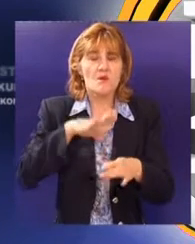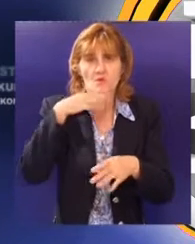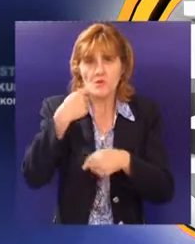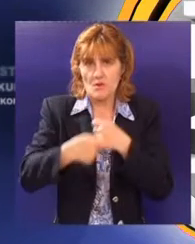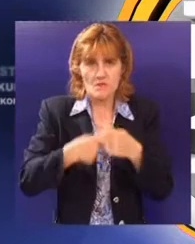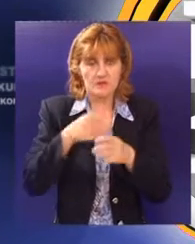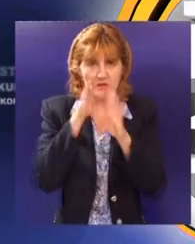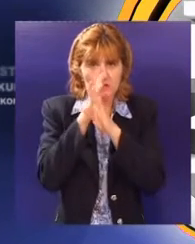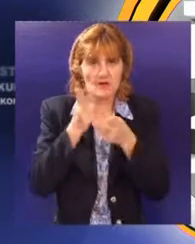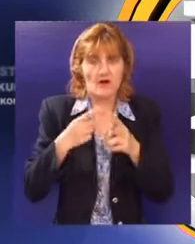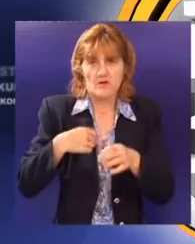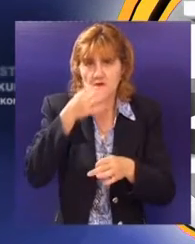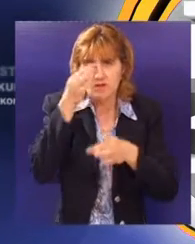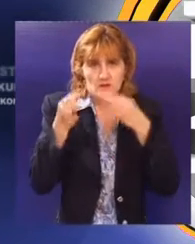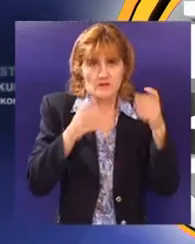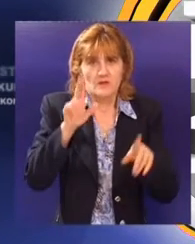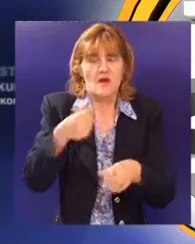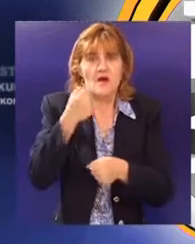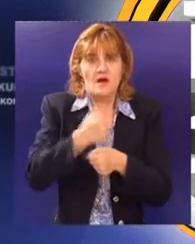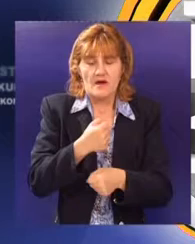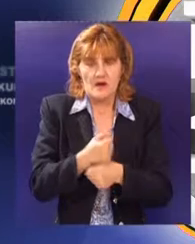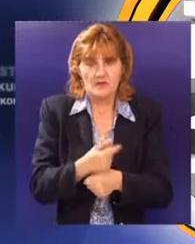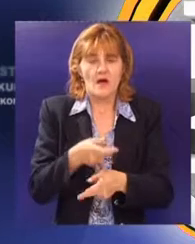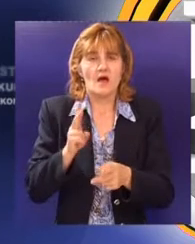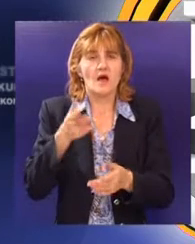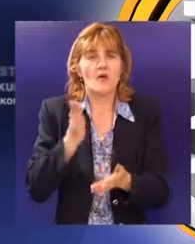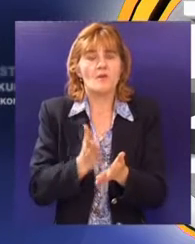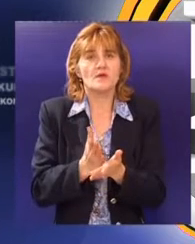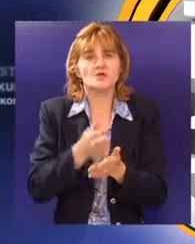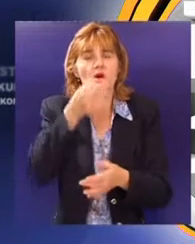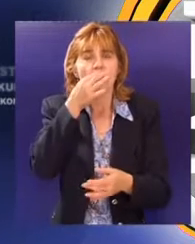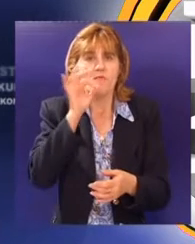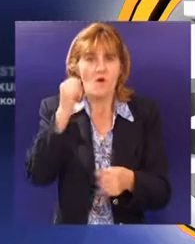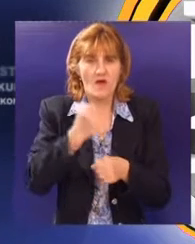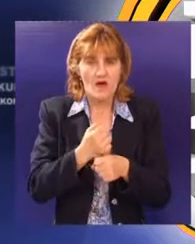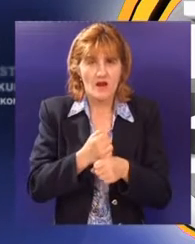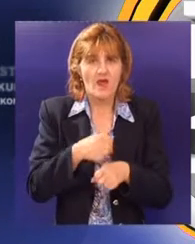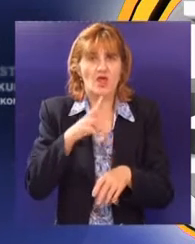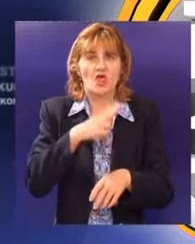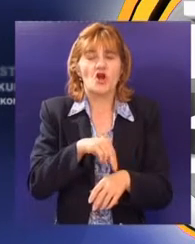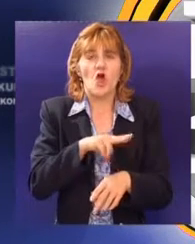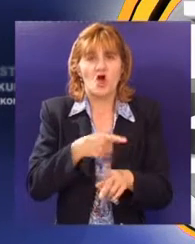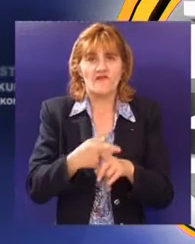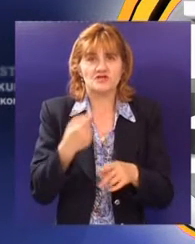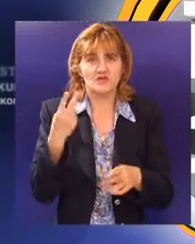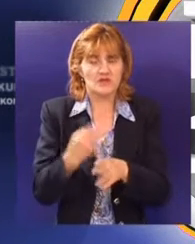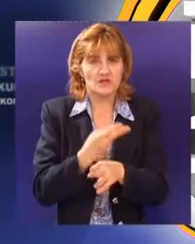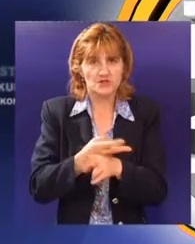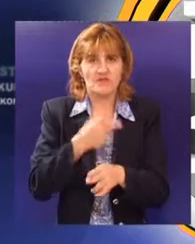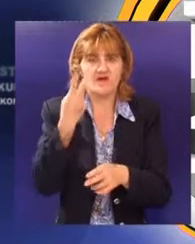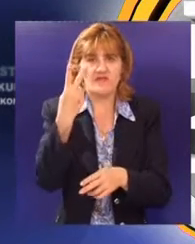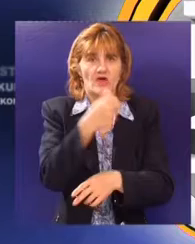bezbednosti na radu. Da bi se povećala efikasnost inspektora za rad u saradnji sa vladom Norveške, već dve godine se sprovodi projekat